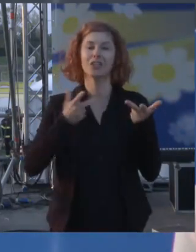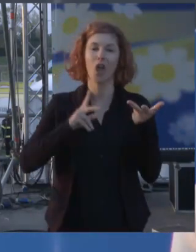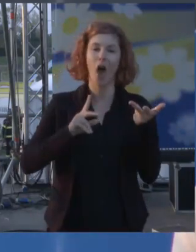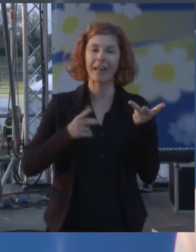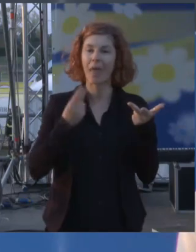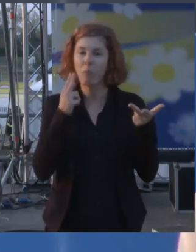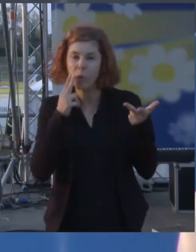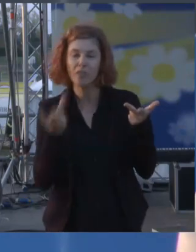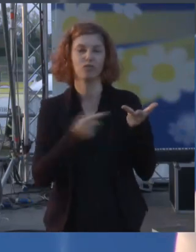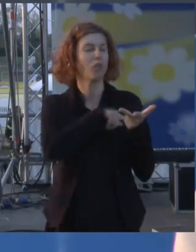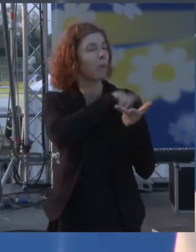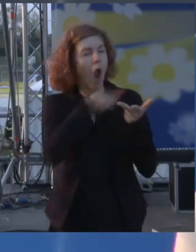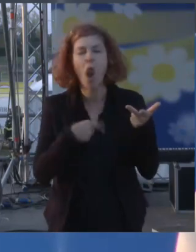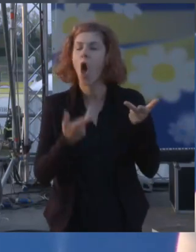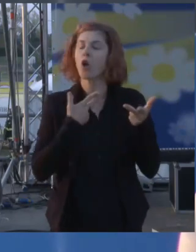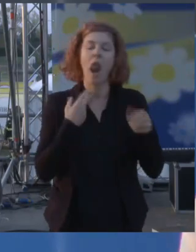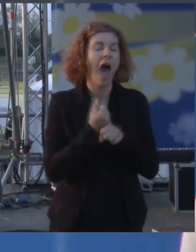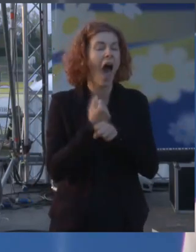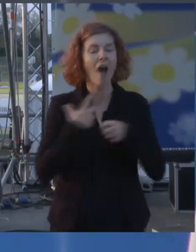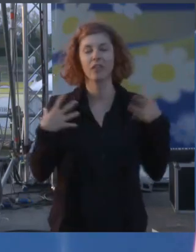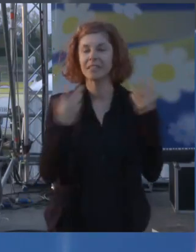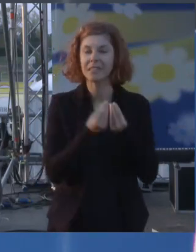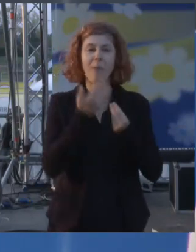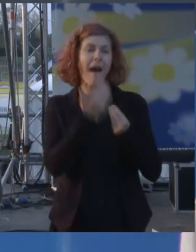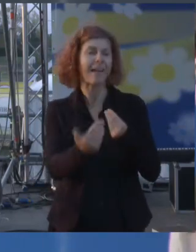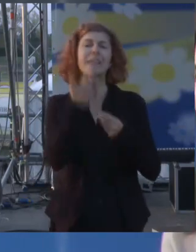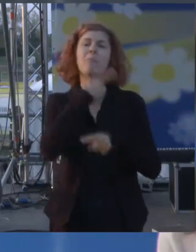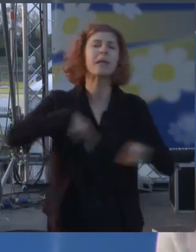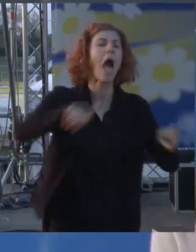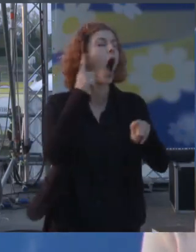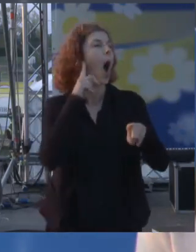perché ci fate sentire a casa